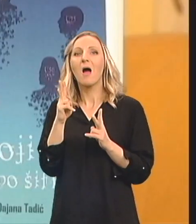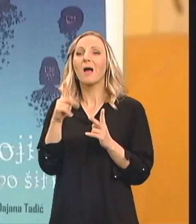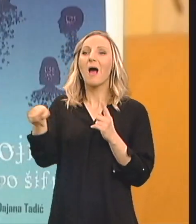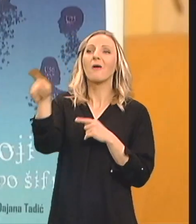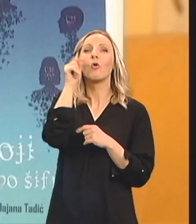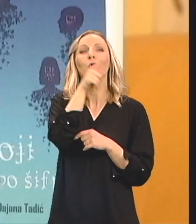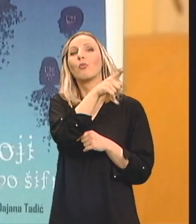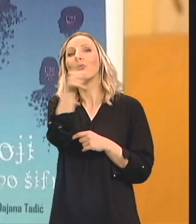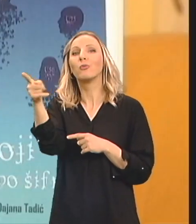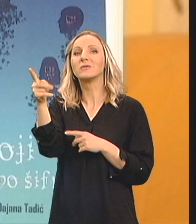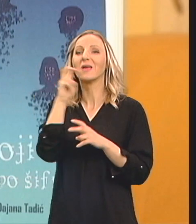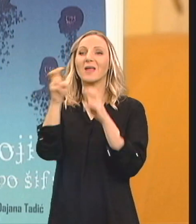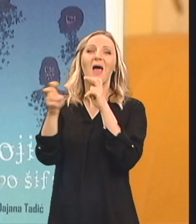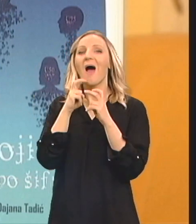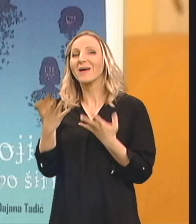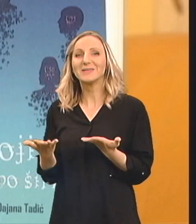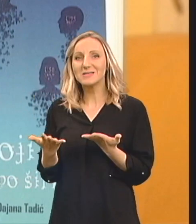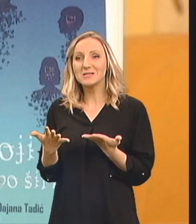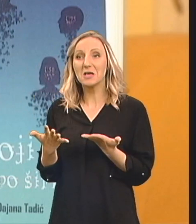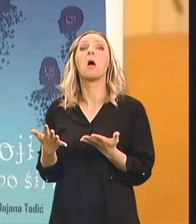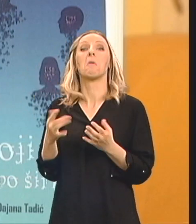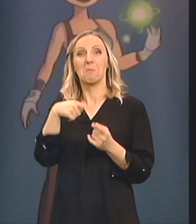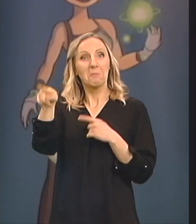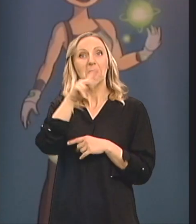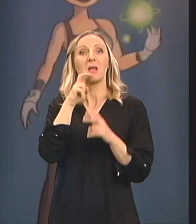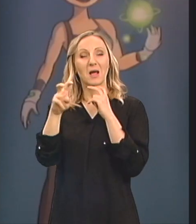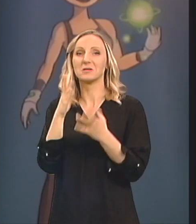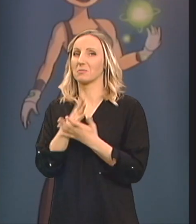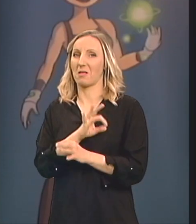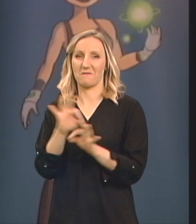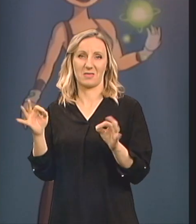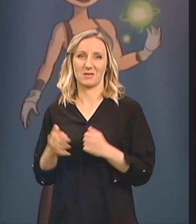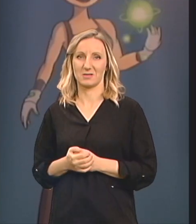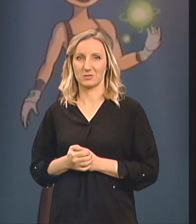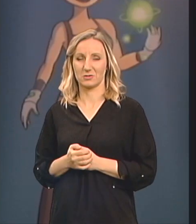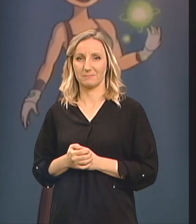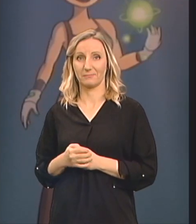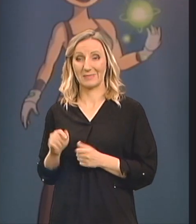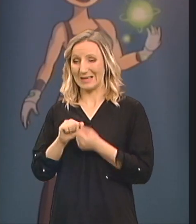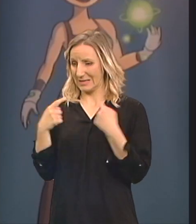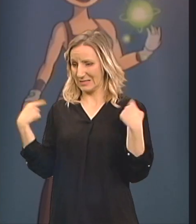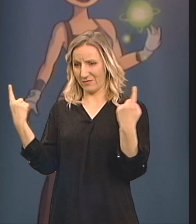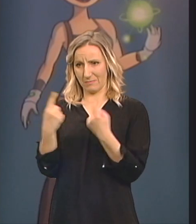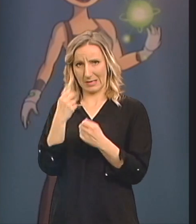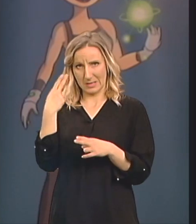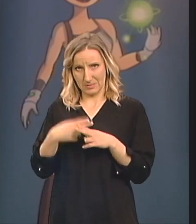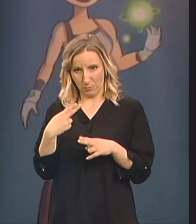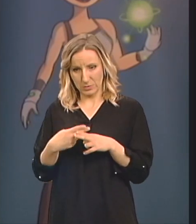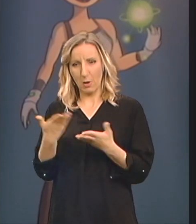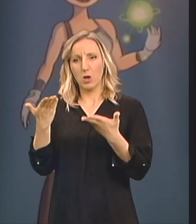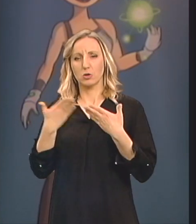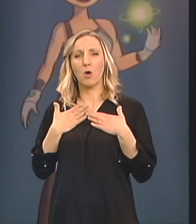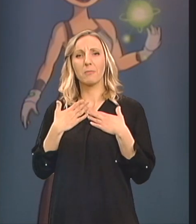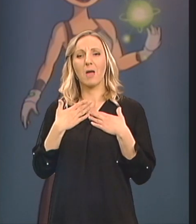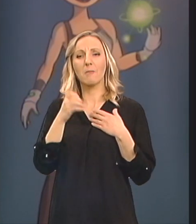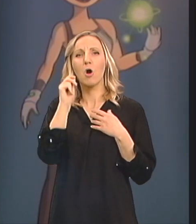da bude ljudi I reakcija je zaista bila fantastična Svi mi kada se razbolimo Dobijemo određenu diagnozu I